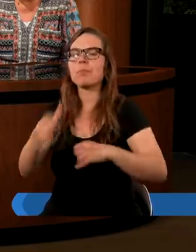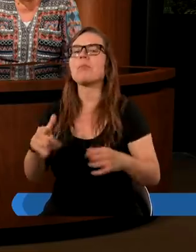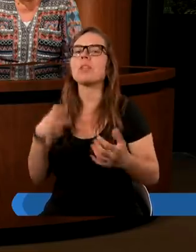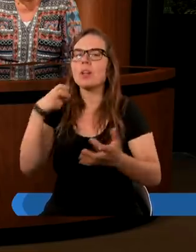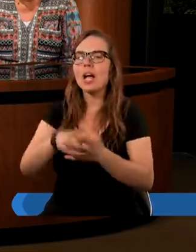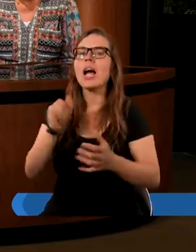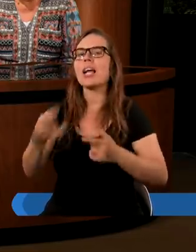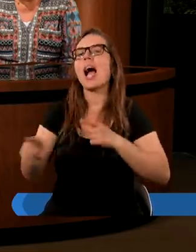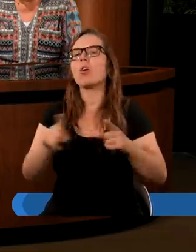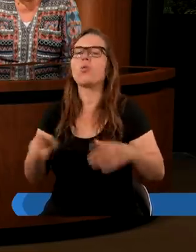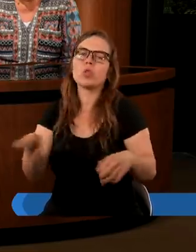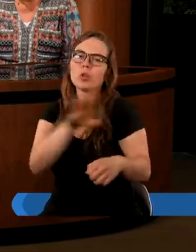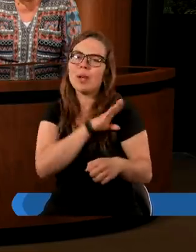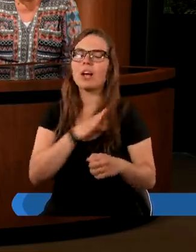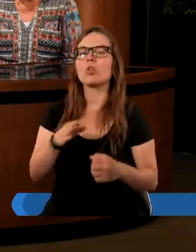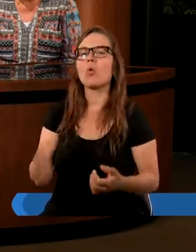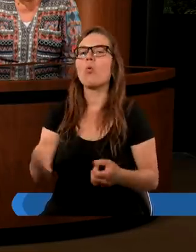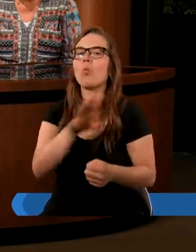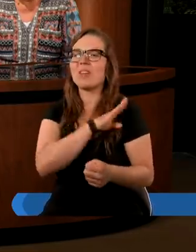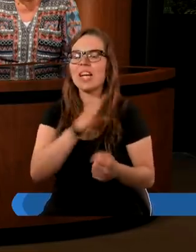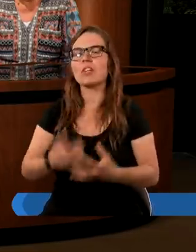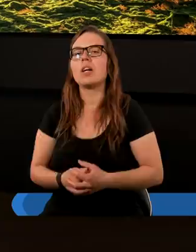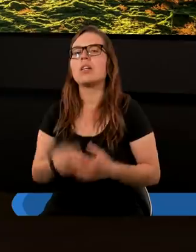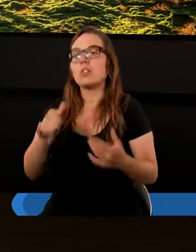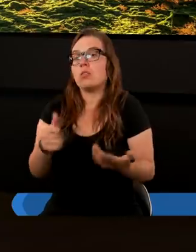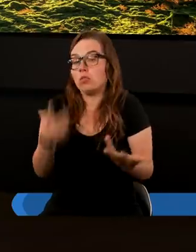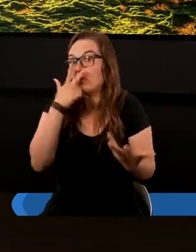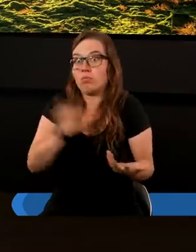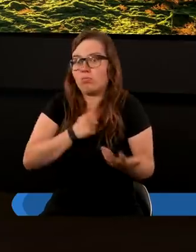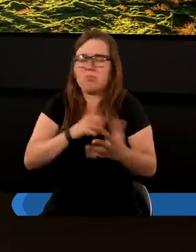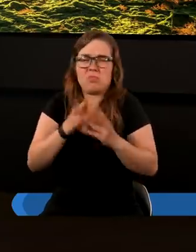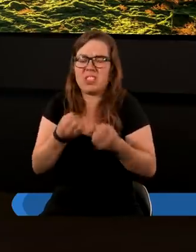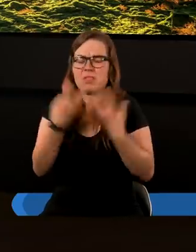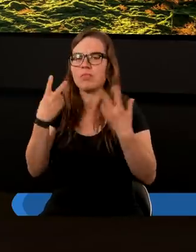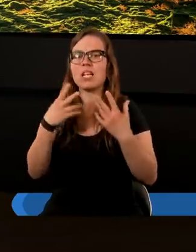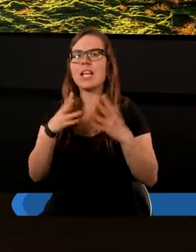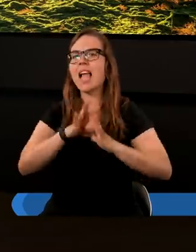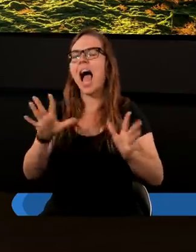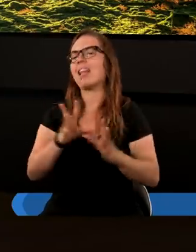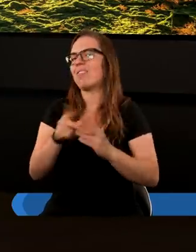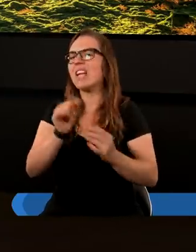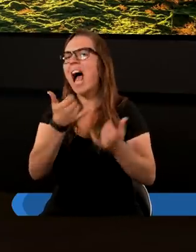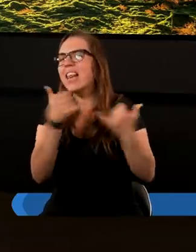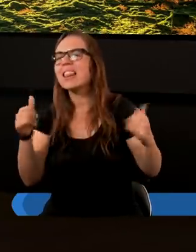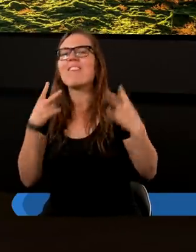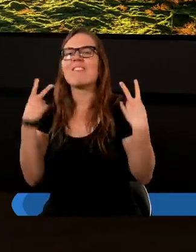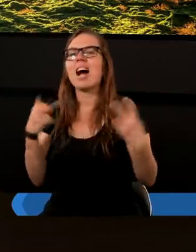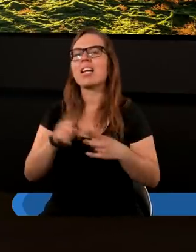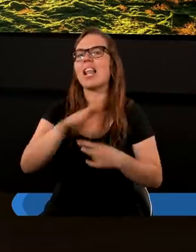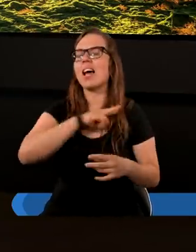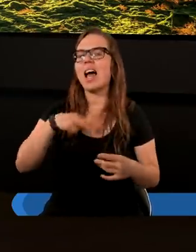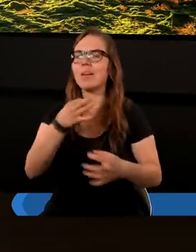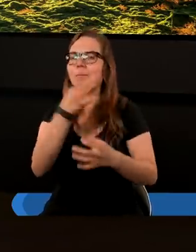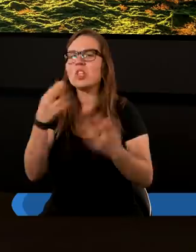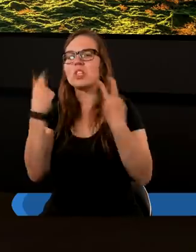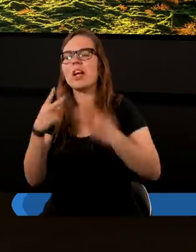jaką śmiercią umrzę. Więc jest jasno. Tak jak wszystkie te ważne dla nas pytania